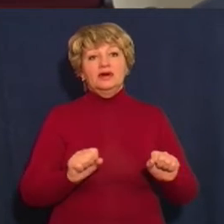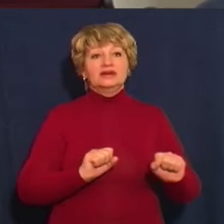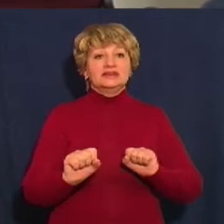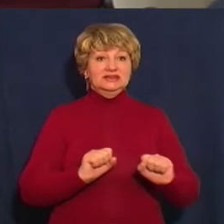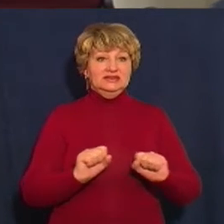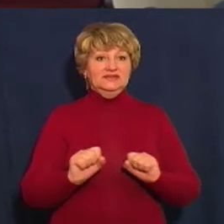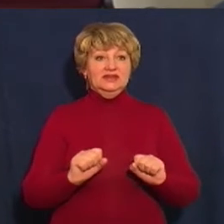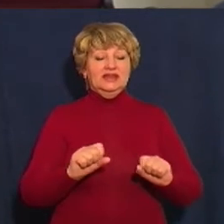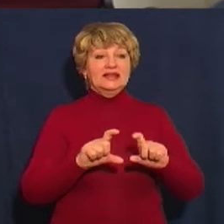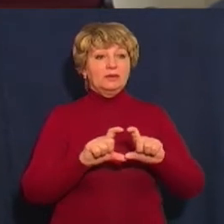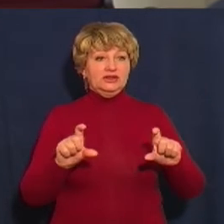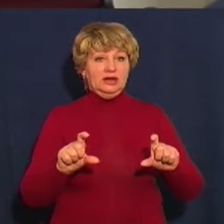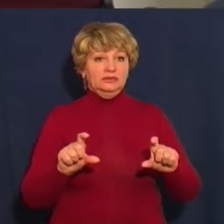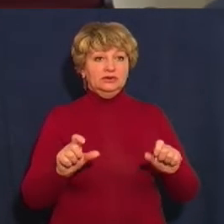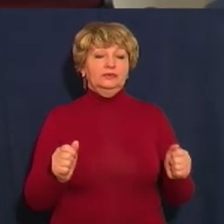департаменту.